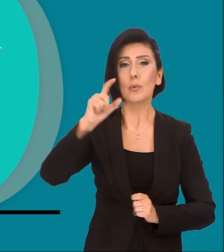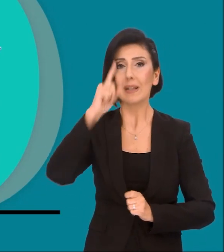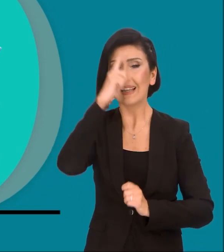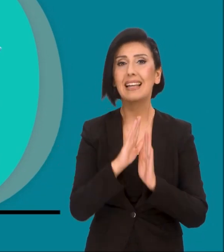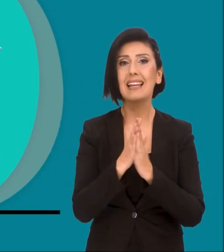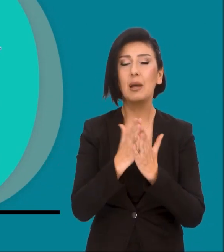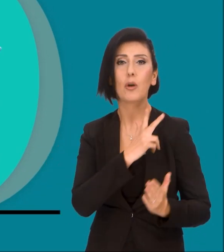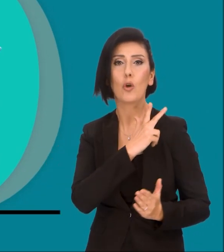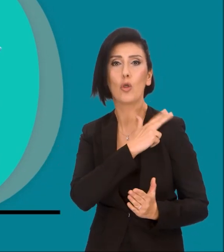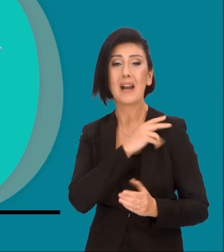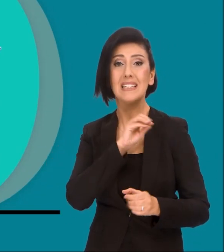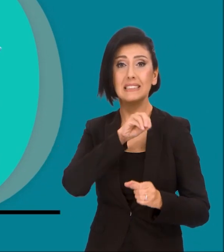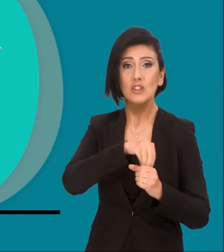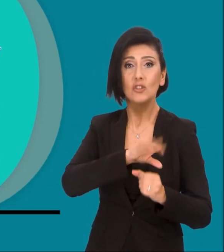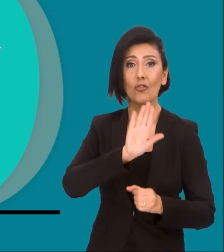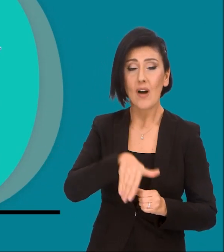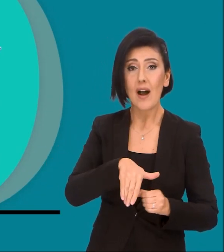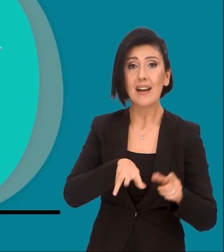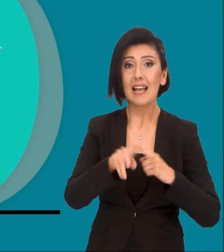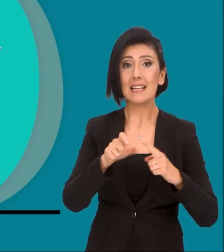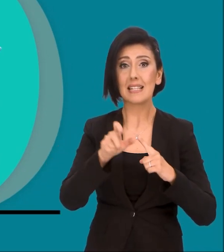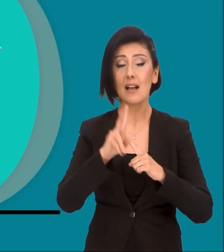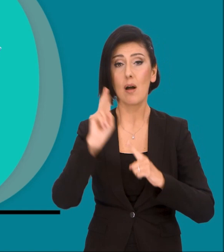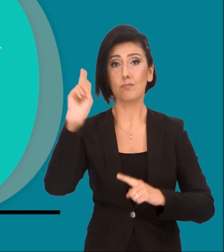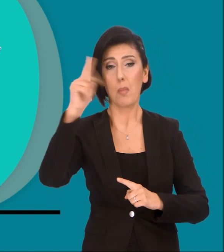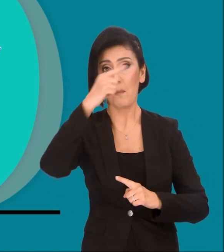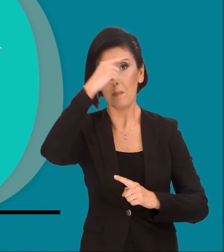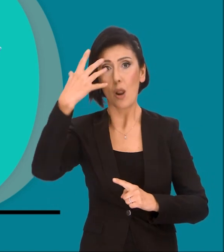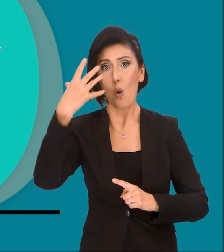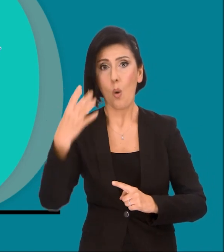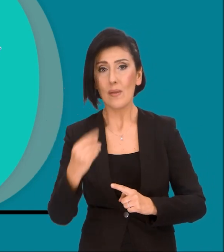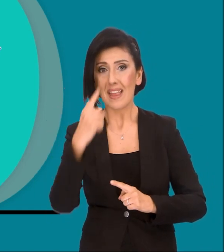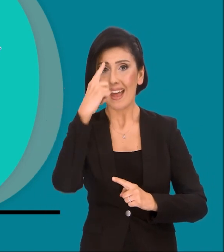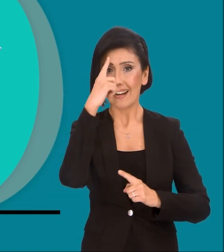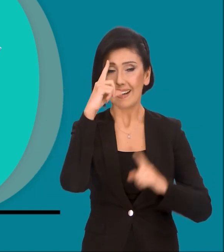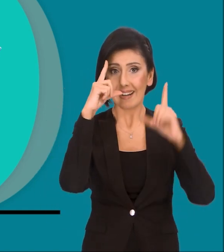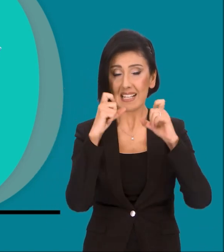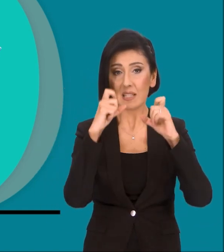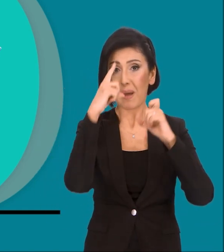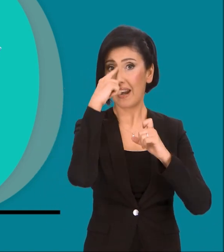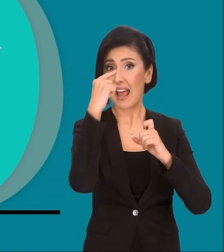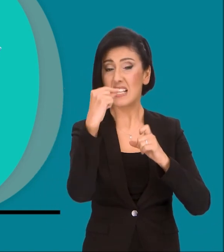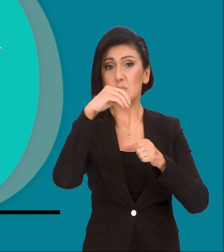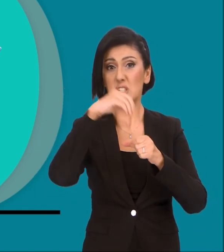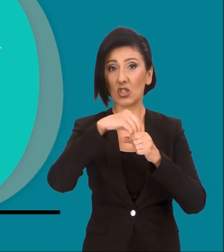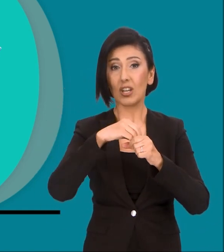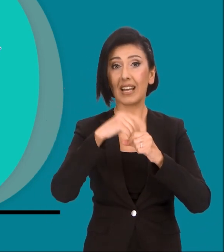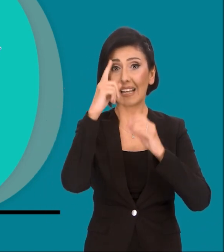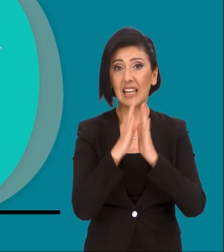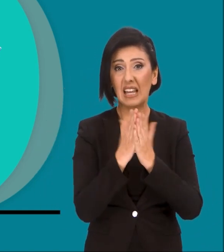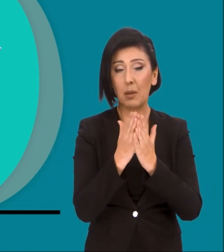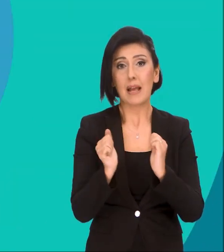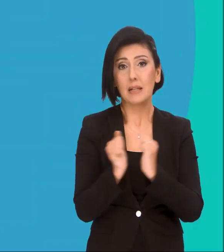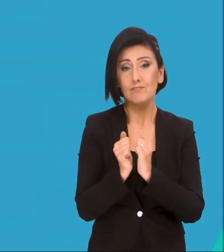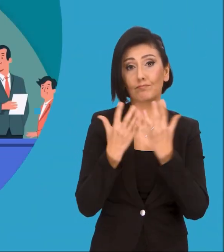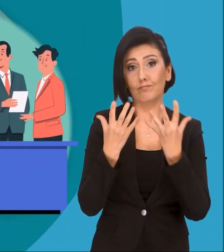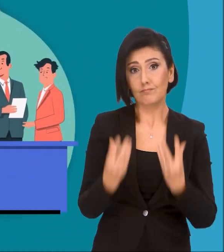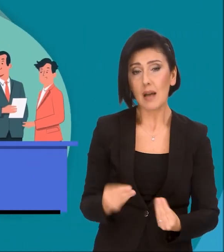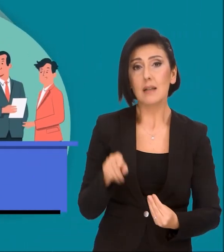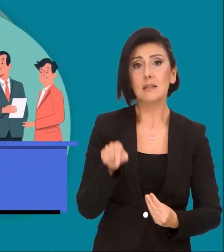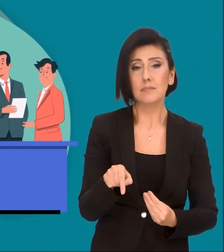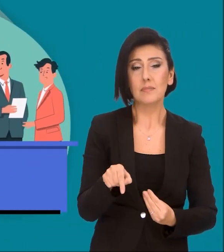kimlik numarasını taşıyan, YSK tarafından belirlenen resimli ve resmi nitelikteki kimliğinizi yanınıza alınız.